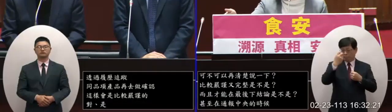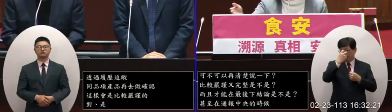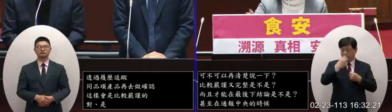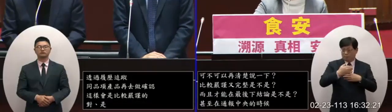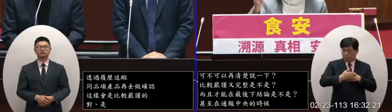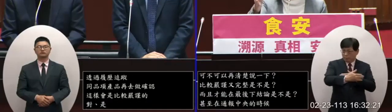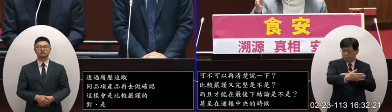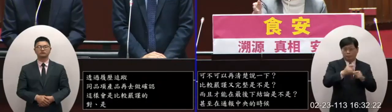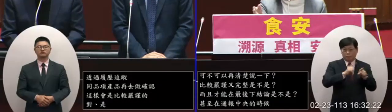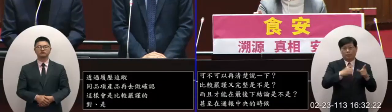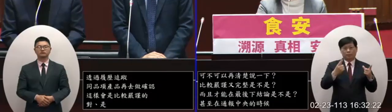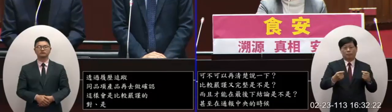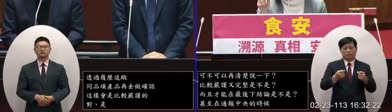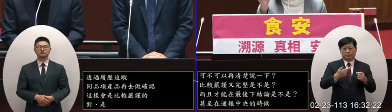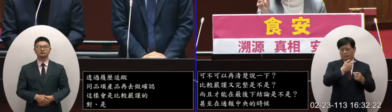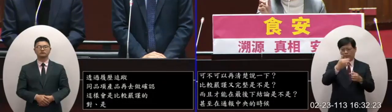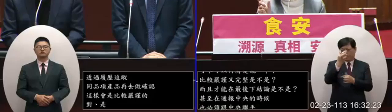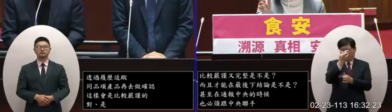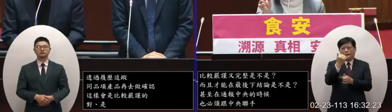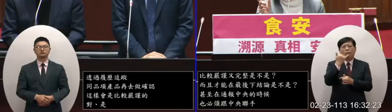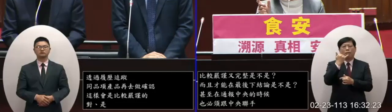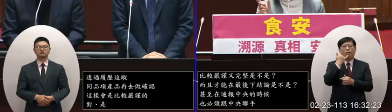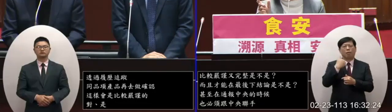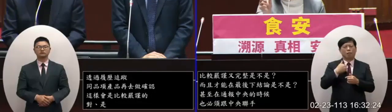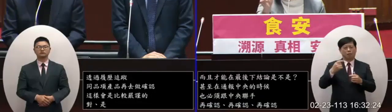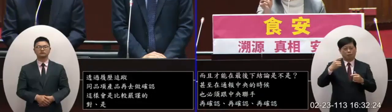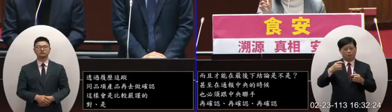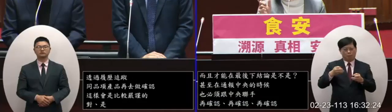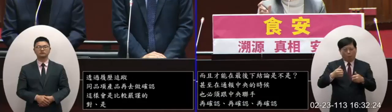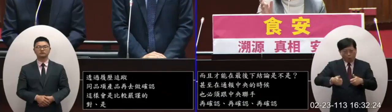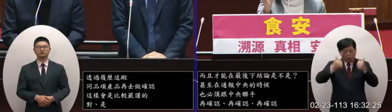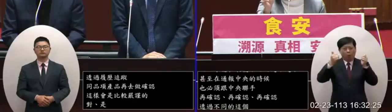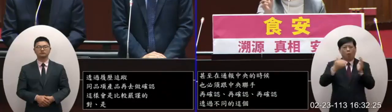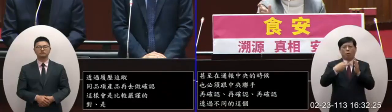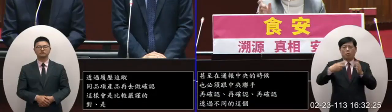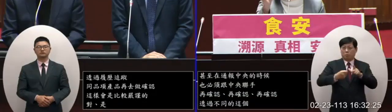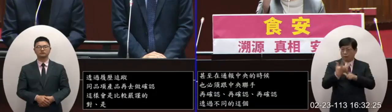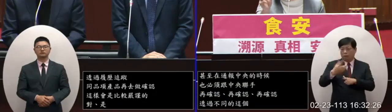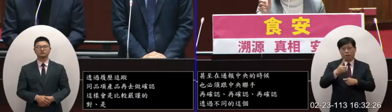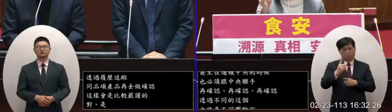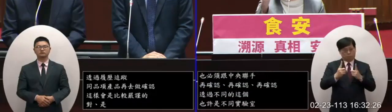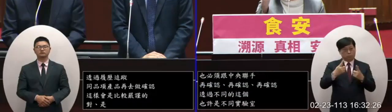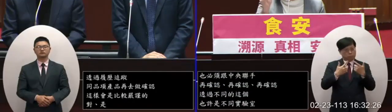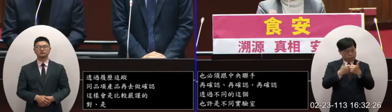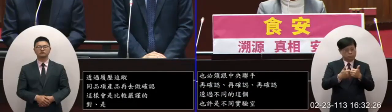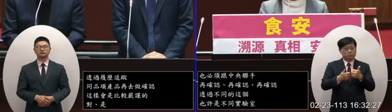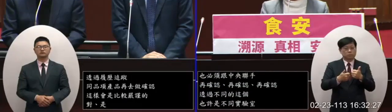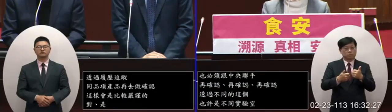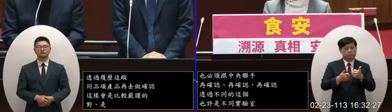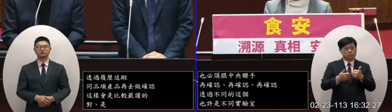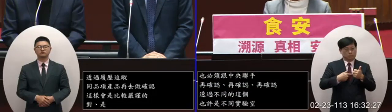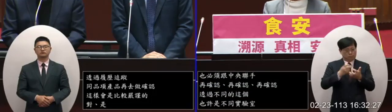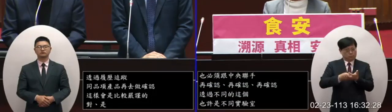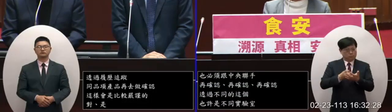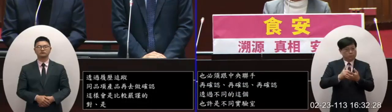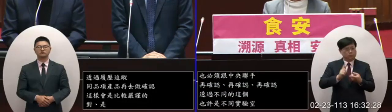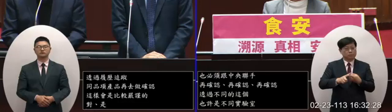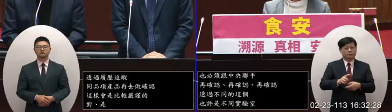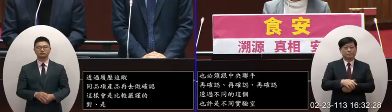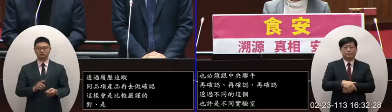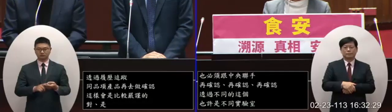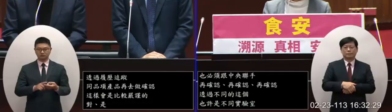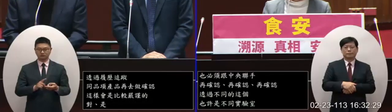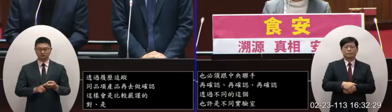驗的SOP精準的得到一個結果再來公佈是不是才是比較嚴謹的做法